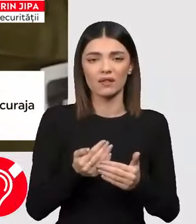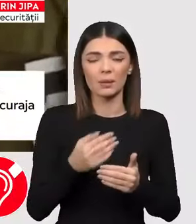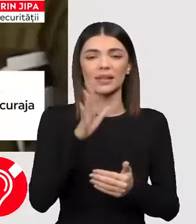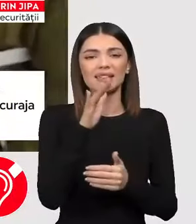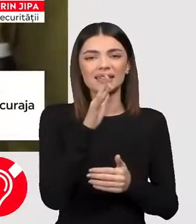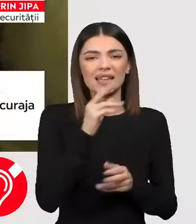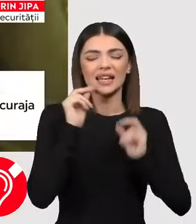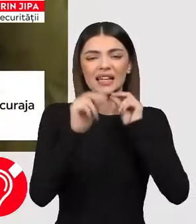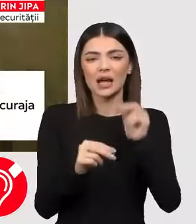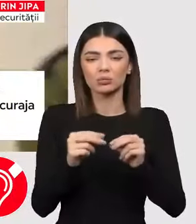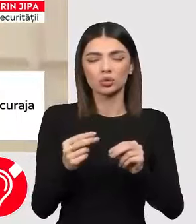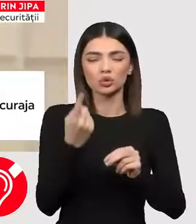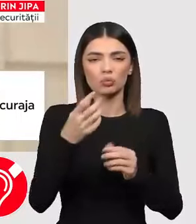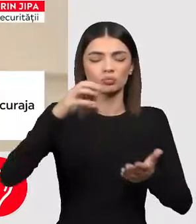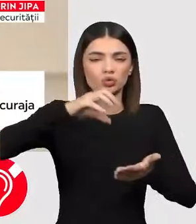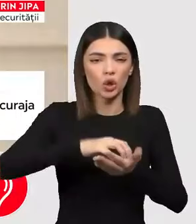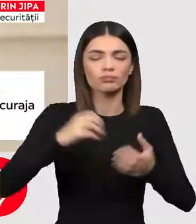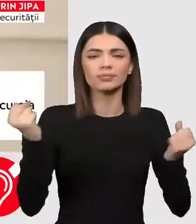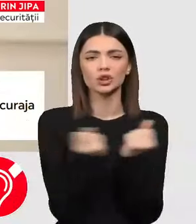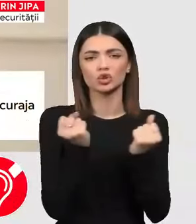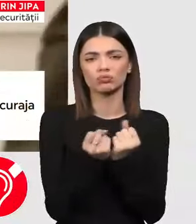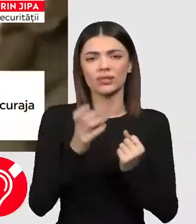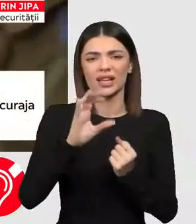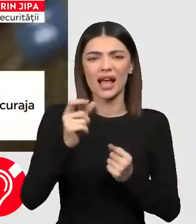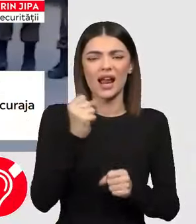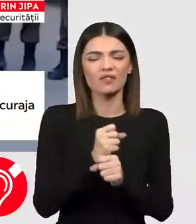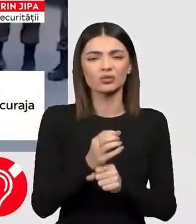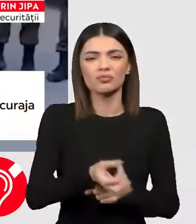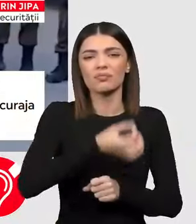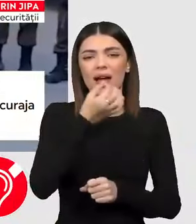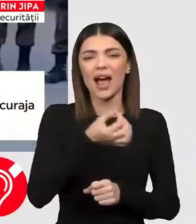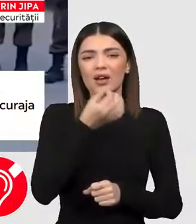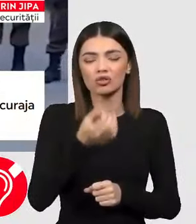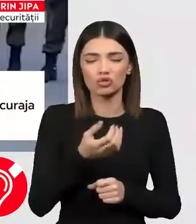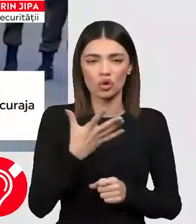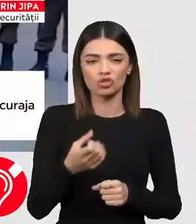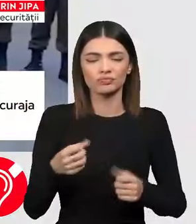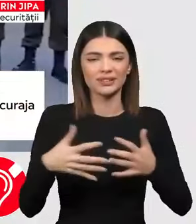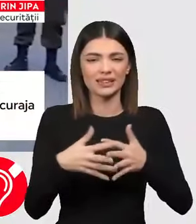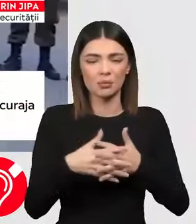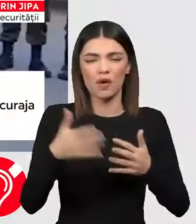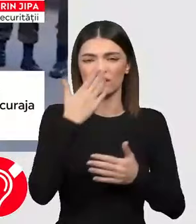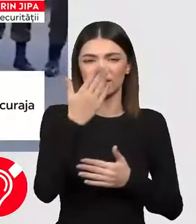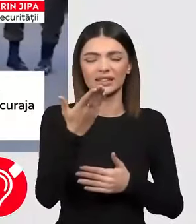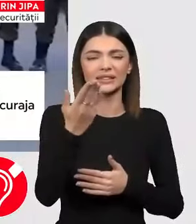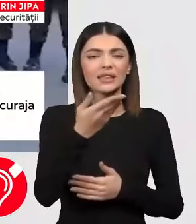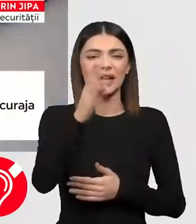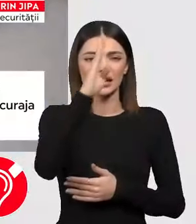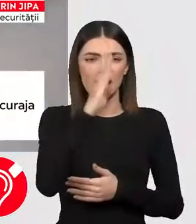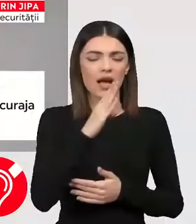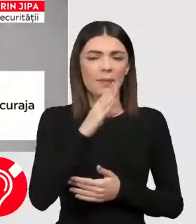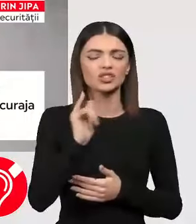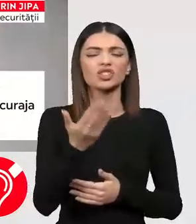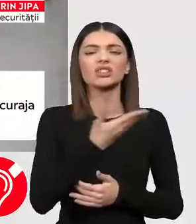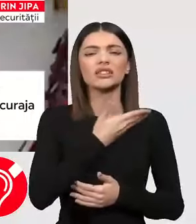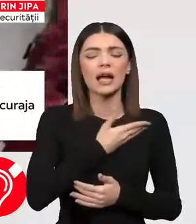Israelul a intrat într-o zonă de luptă în care și-a relaxat acțiunile din Gaza și-a retras mari unități. Le-a